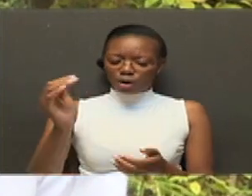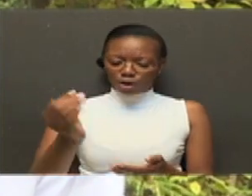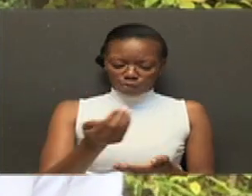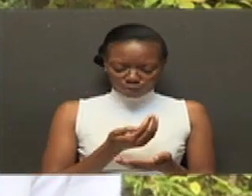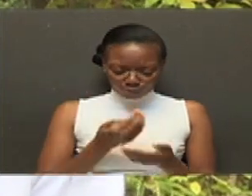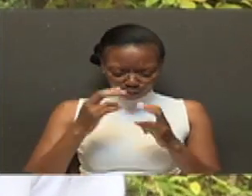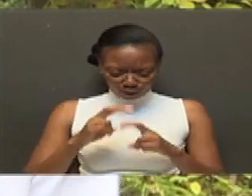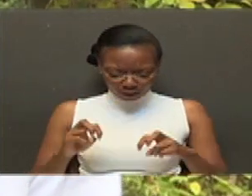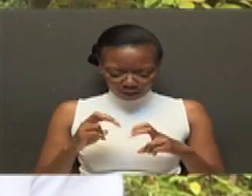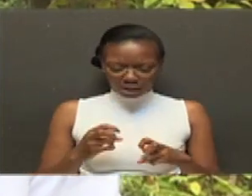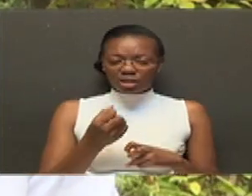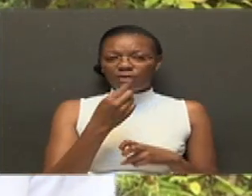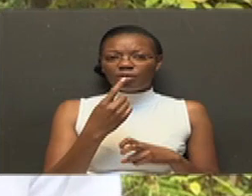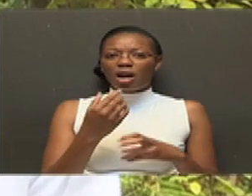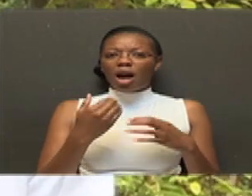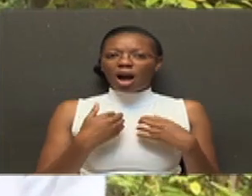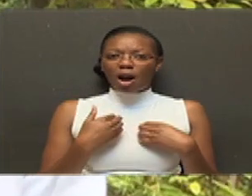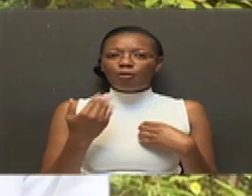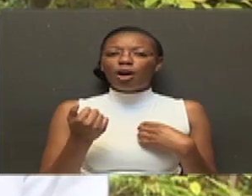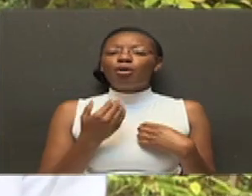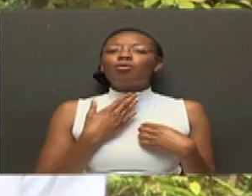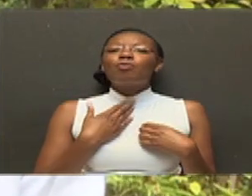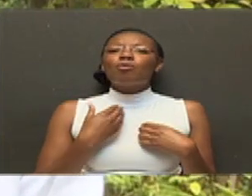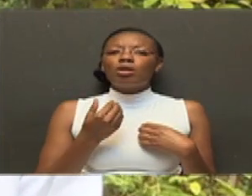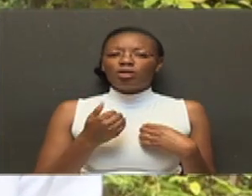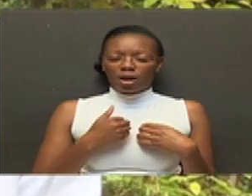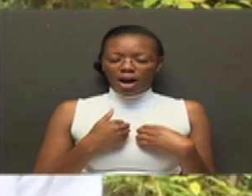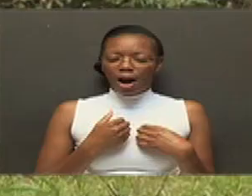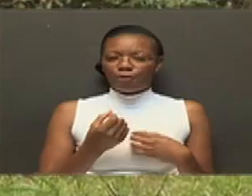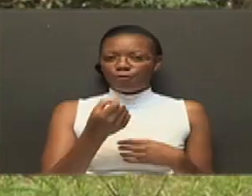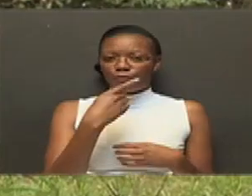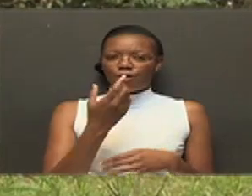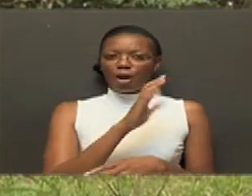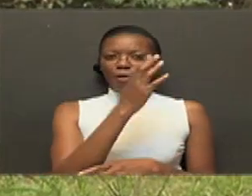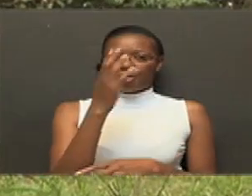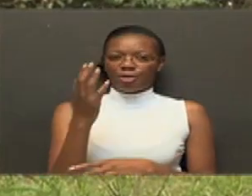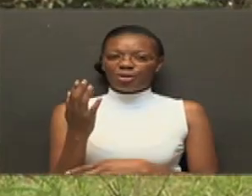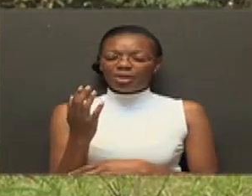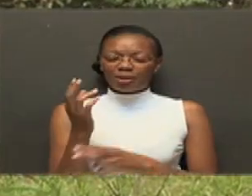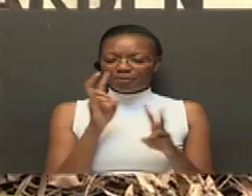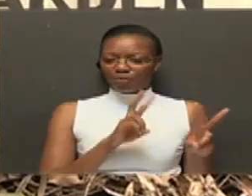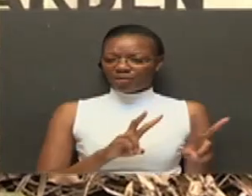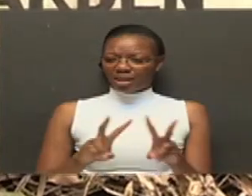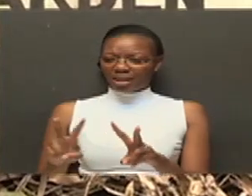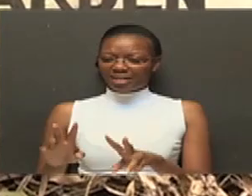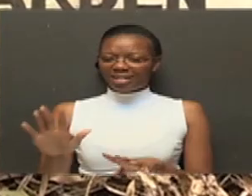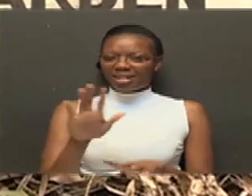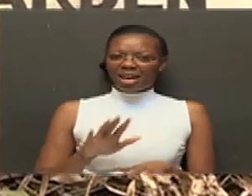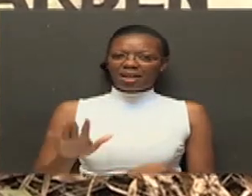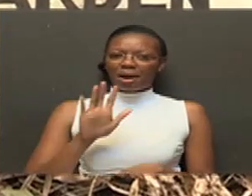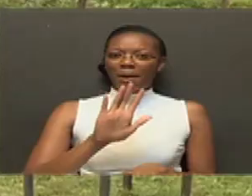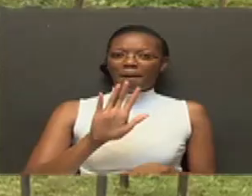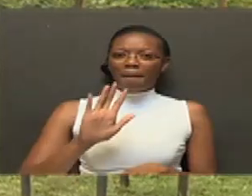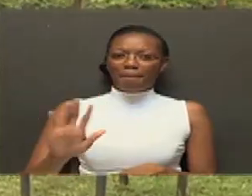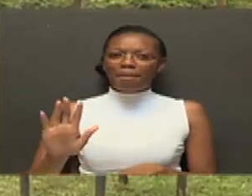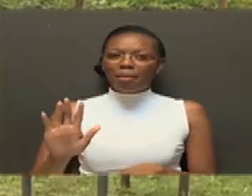Maana, tunataka tukue na ata pharmaceutical industry settle in future. Kama unaviona kitengohiki cha botani